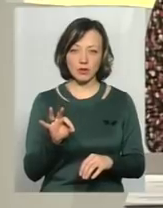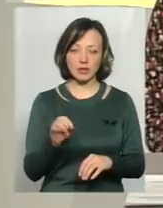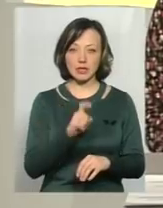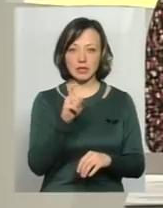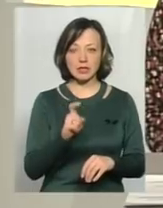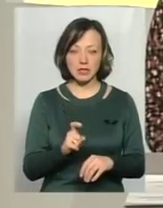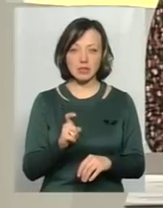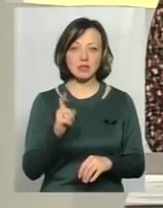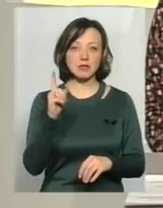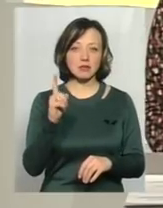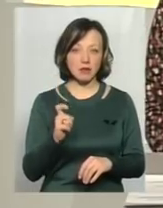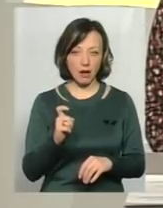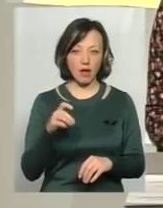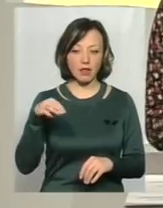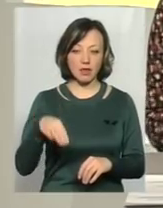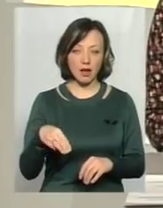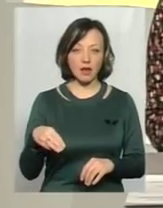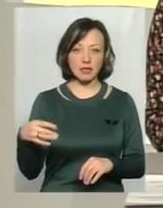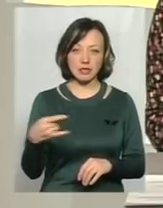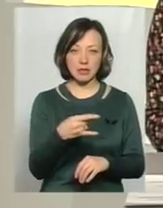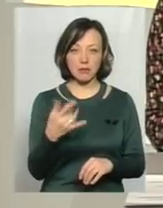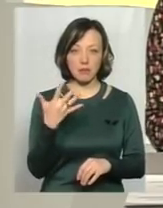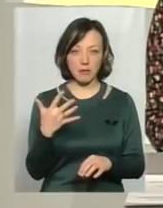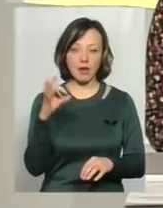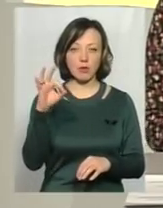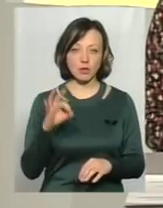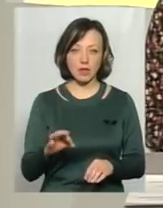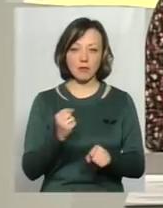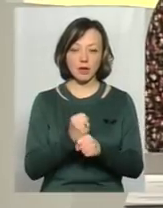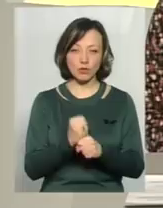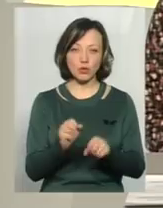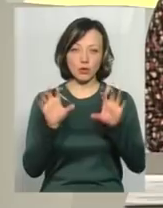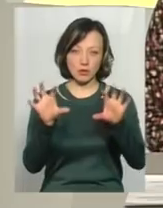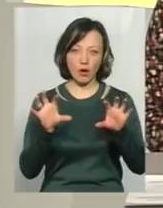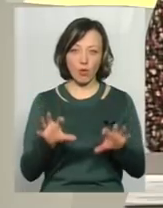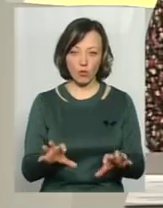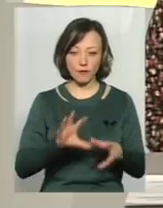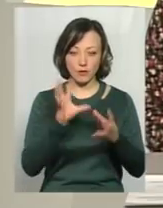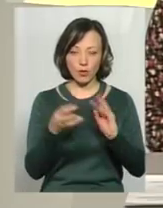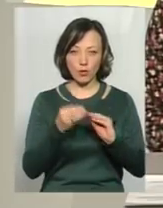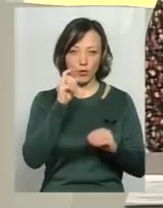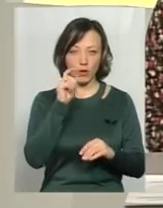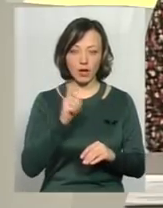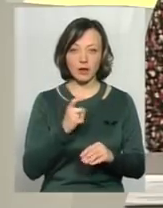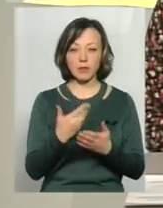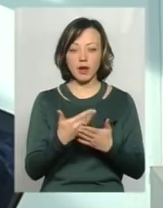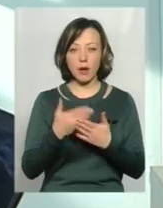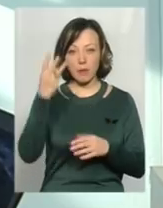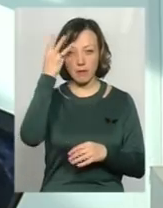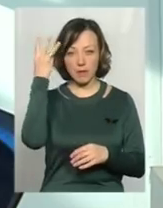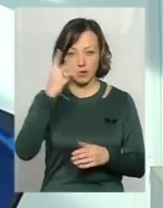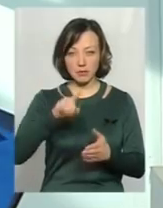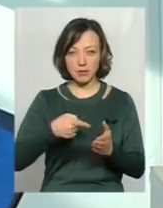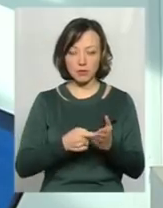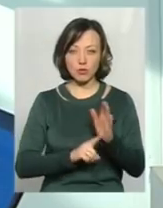таксистів тільки 5 працюють легально? Так. Це в розрізі цілому країни. Якщо взяти обласний центр, коли ми